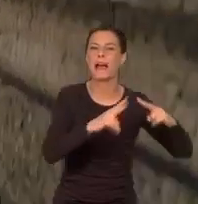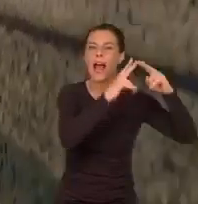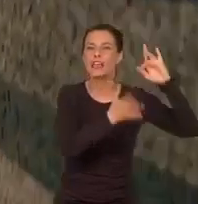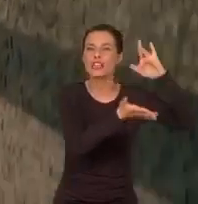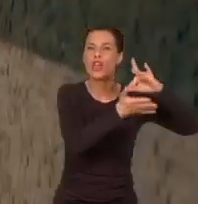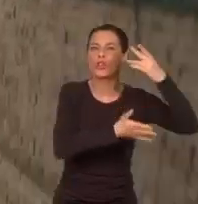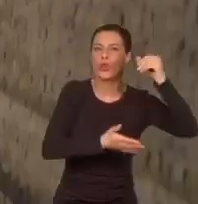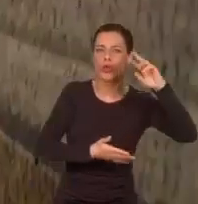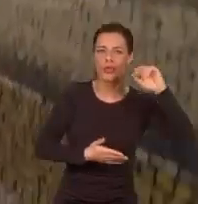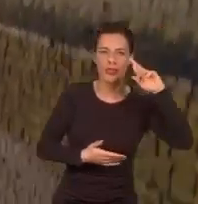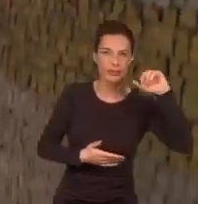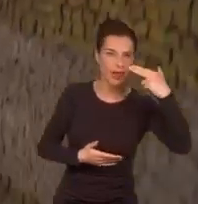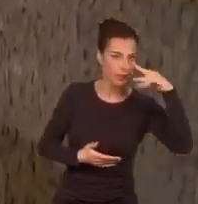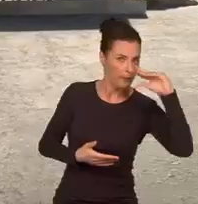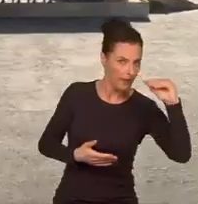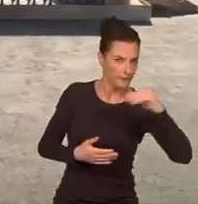Muzyka